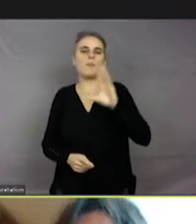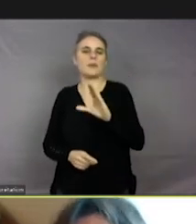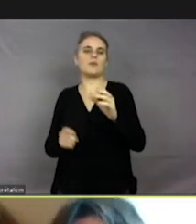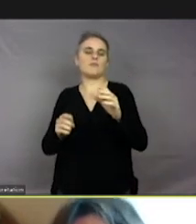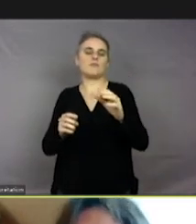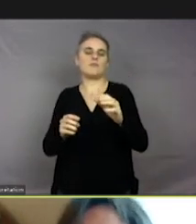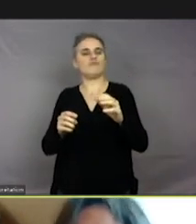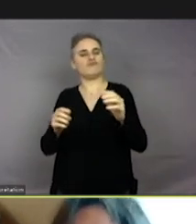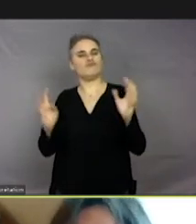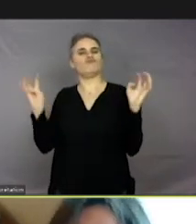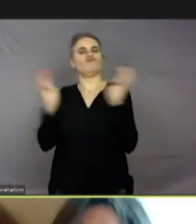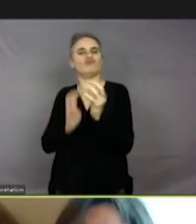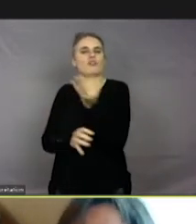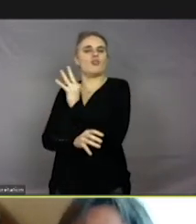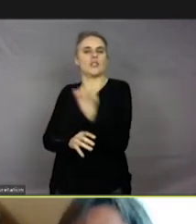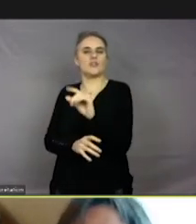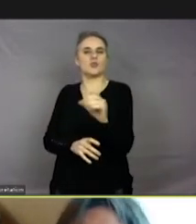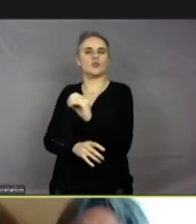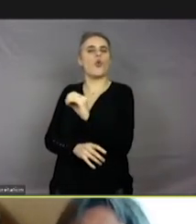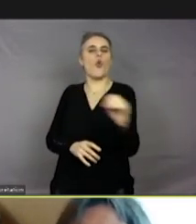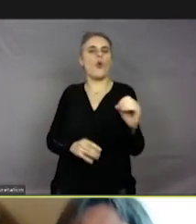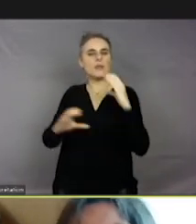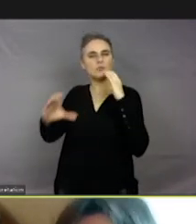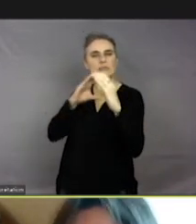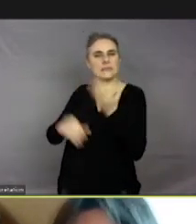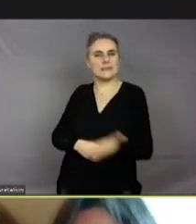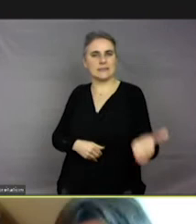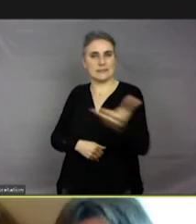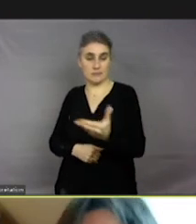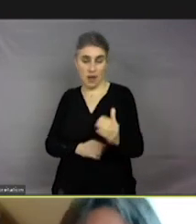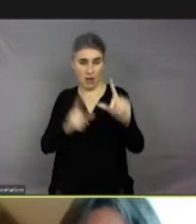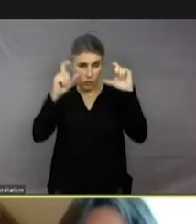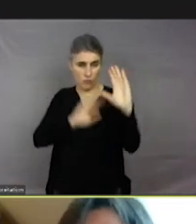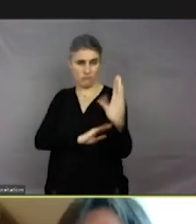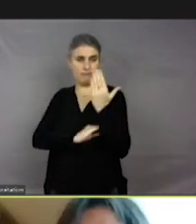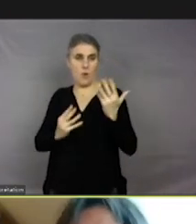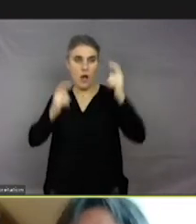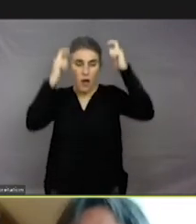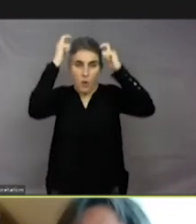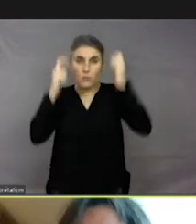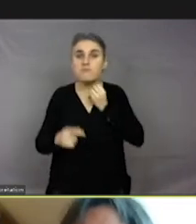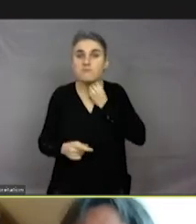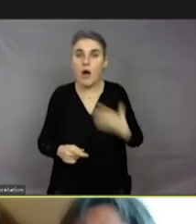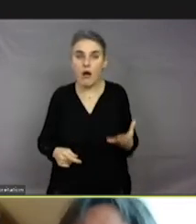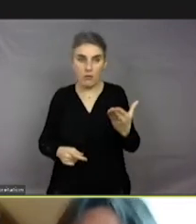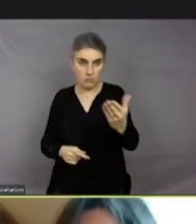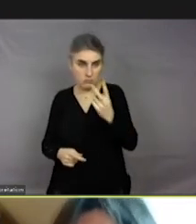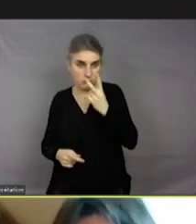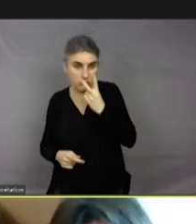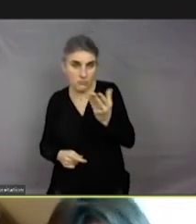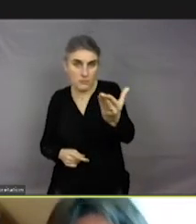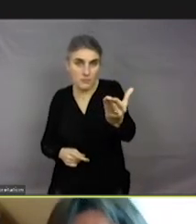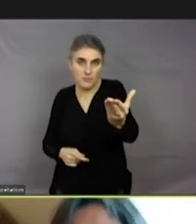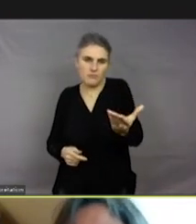et qui montre à quel point les ours, ici polaires, sont également des